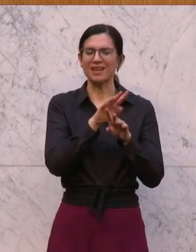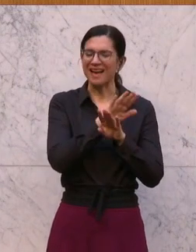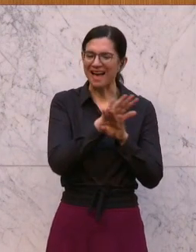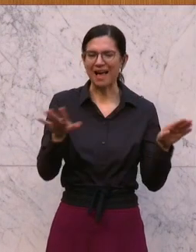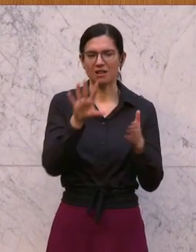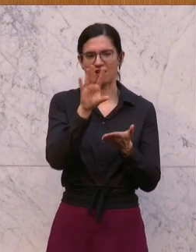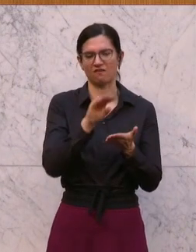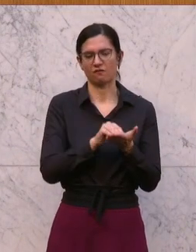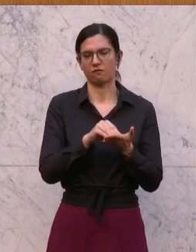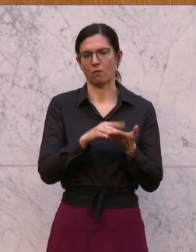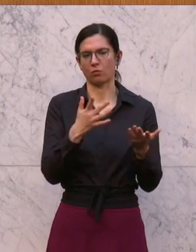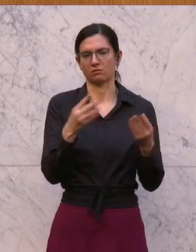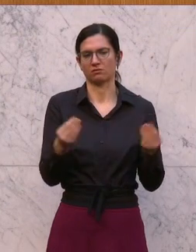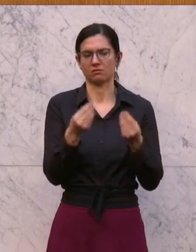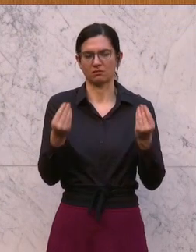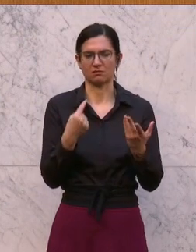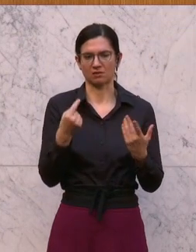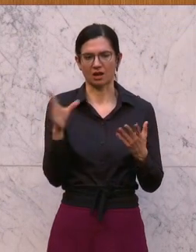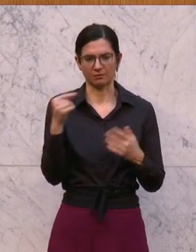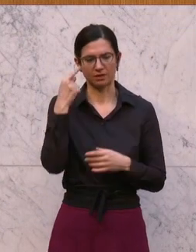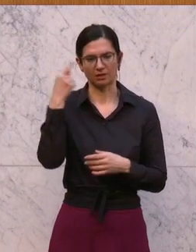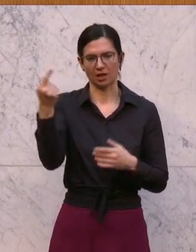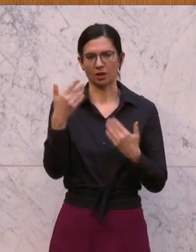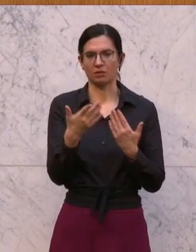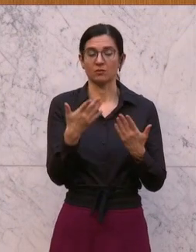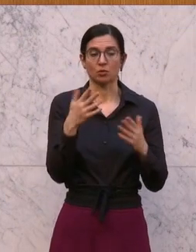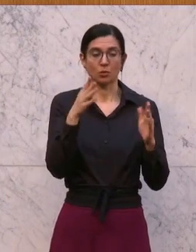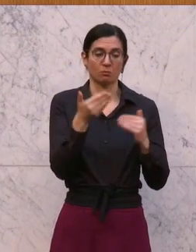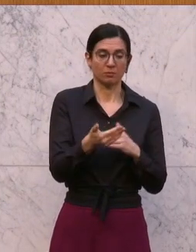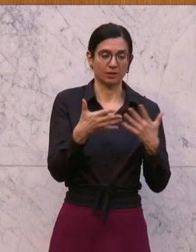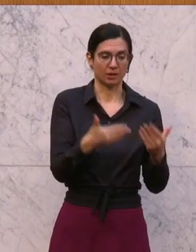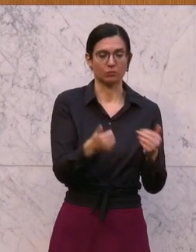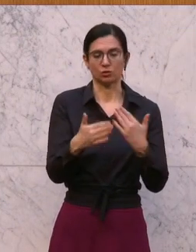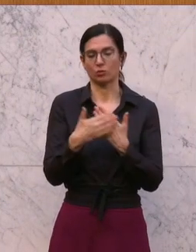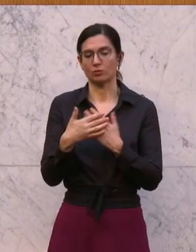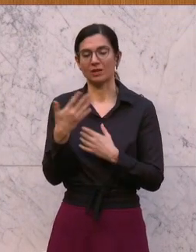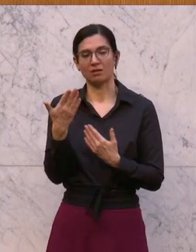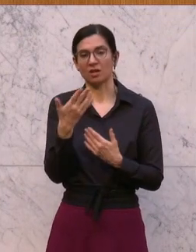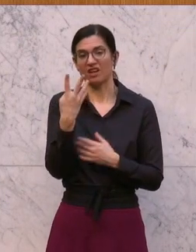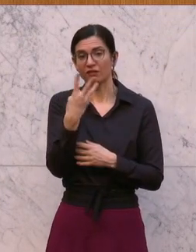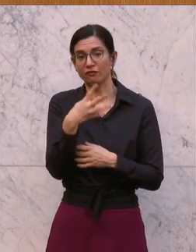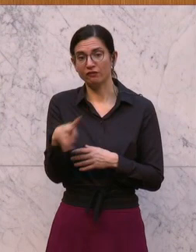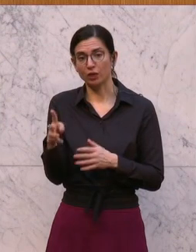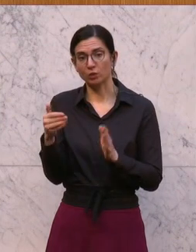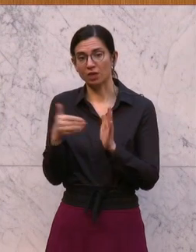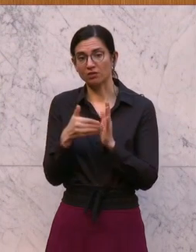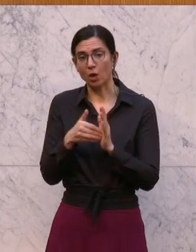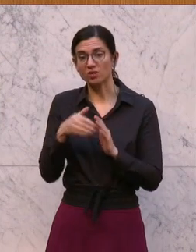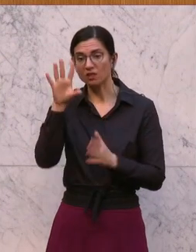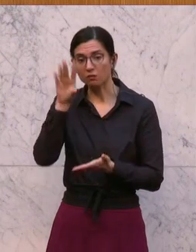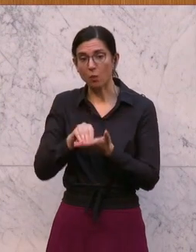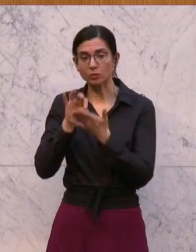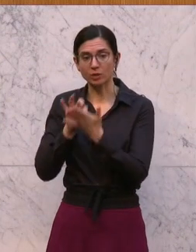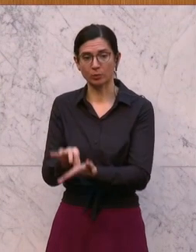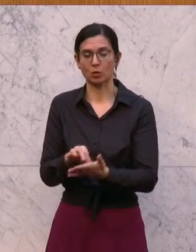Wenn wir um die Mietpreisbremse reden, da sprechen wir um Mietverhältnisse von 400.000 Wohnungen. Und ich